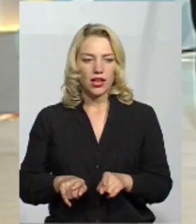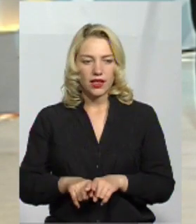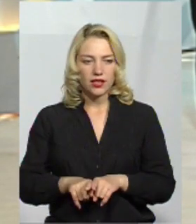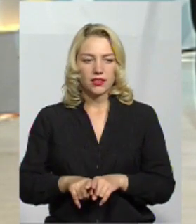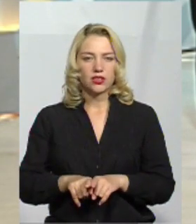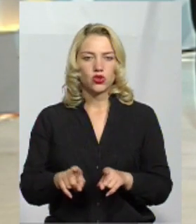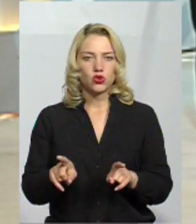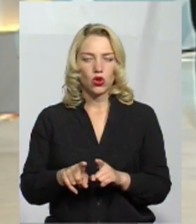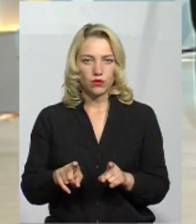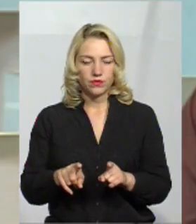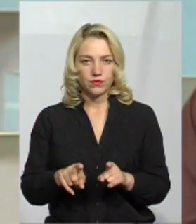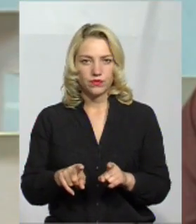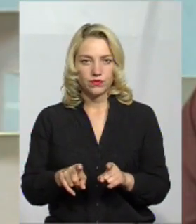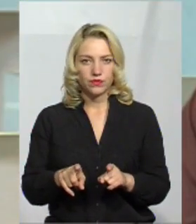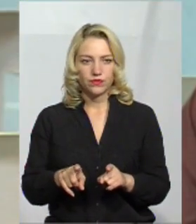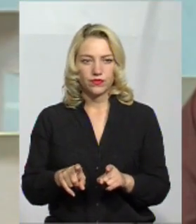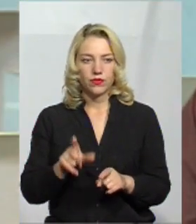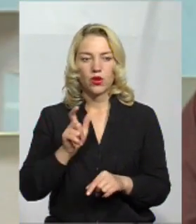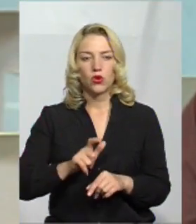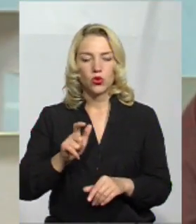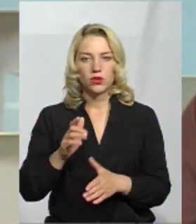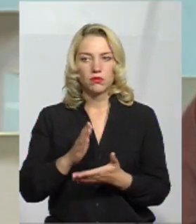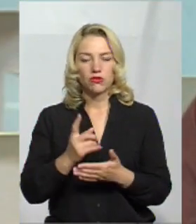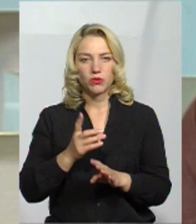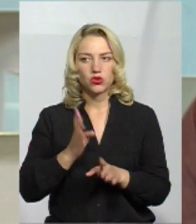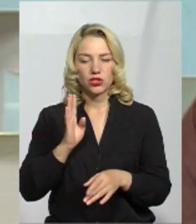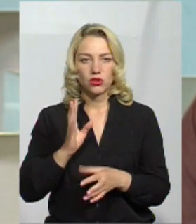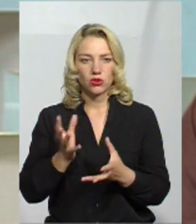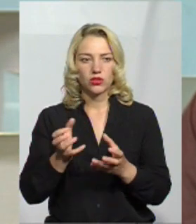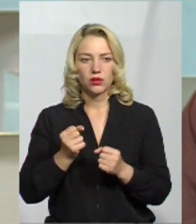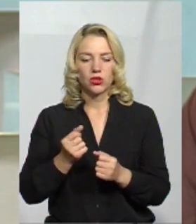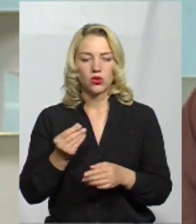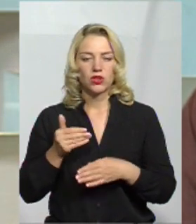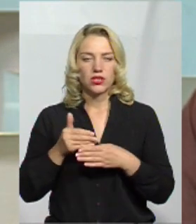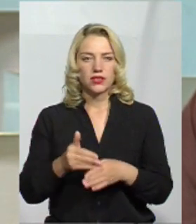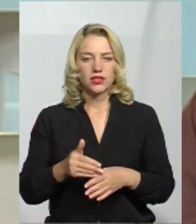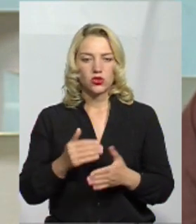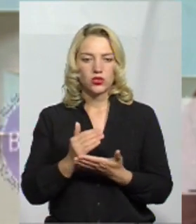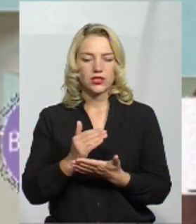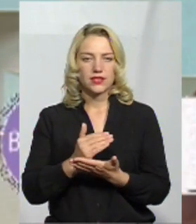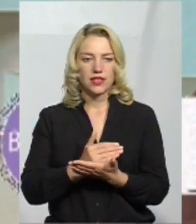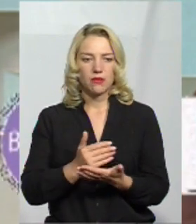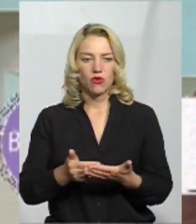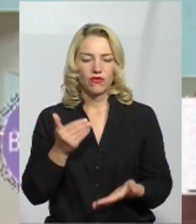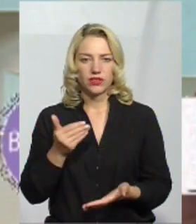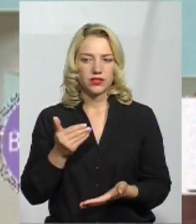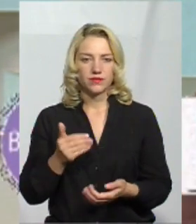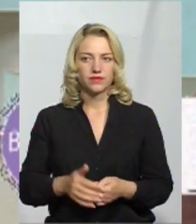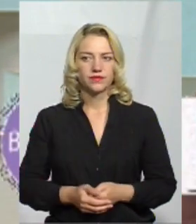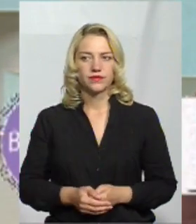люди мають в першу чергу отримувати дотаційну систему від